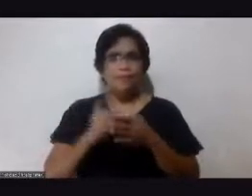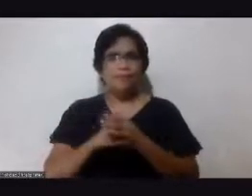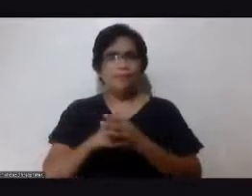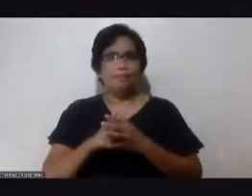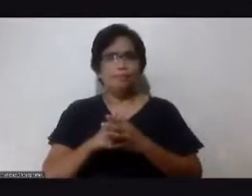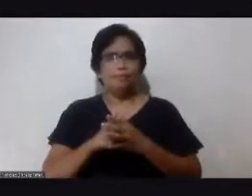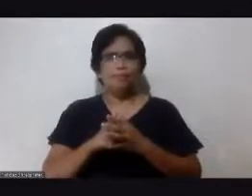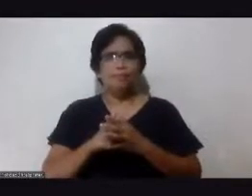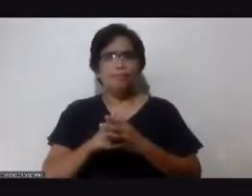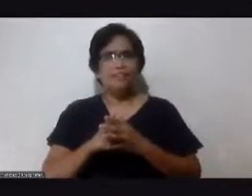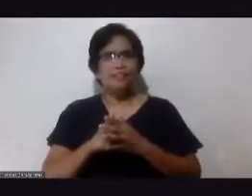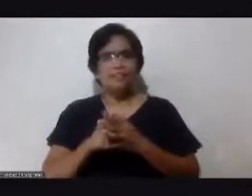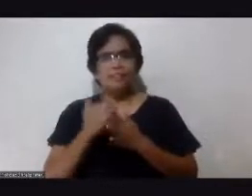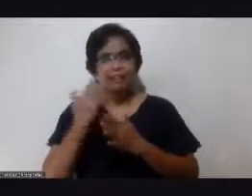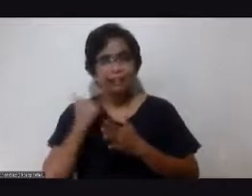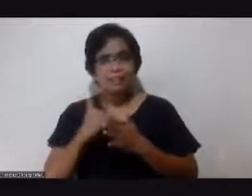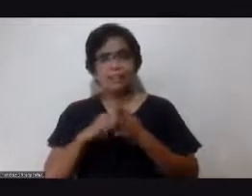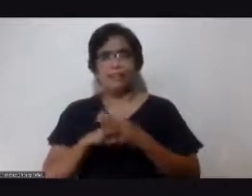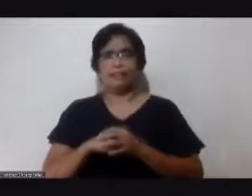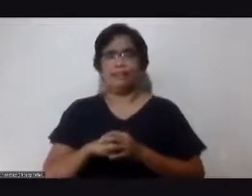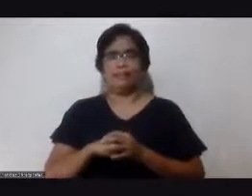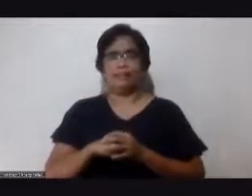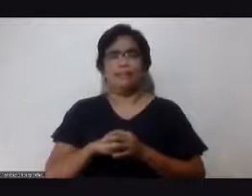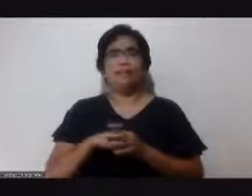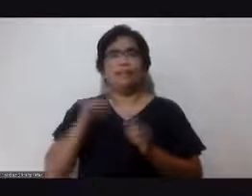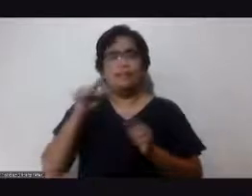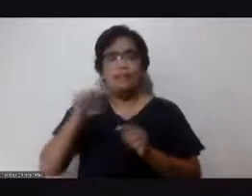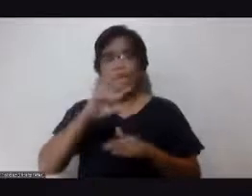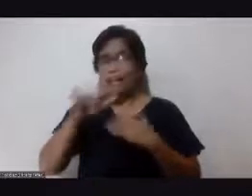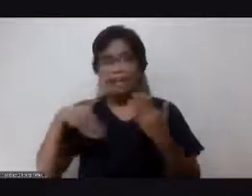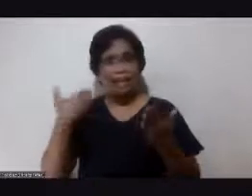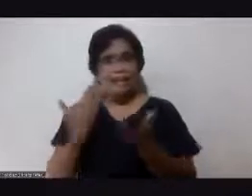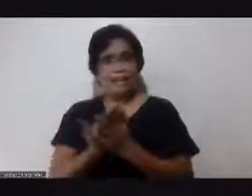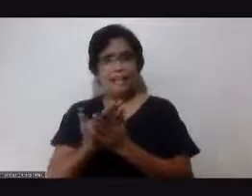rin usapan yun diba? So lahat yung factors na yun